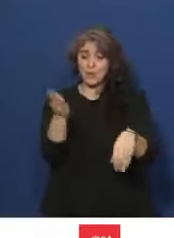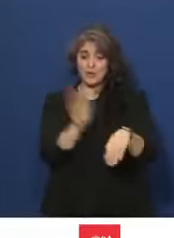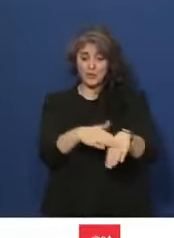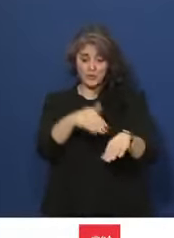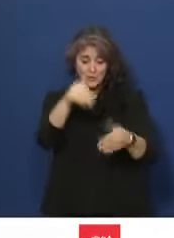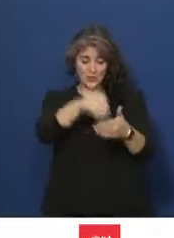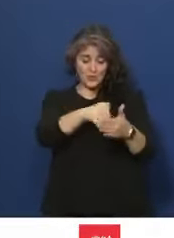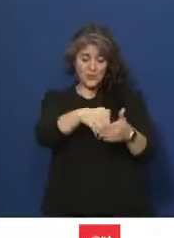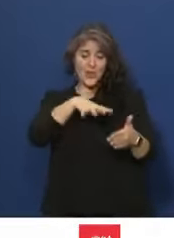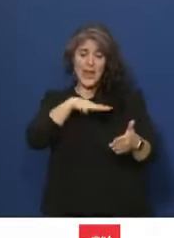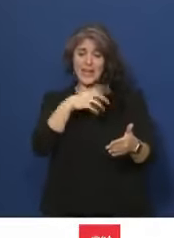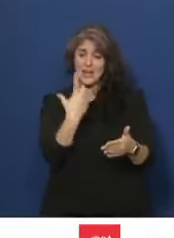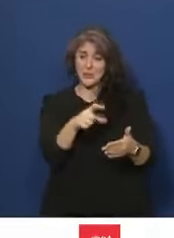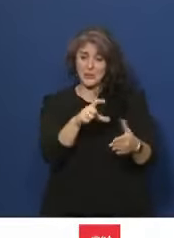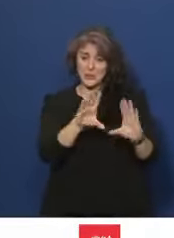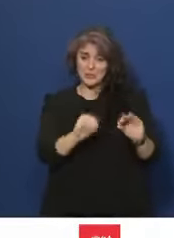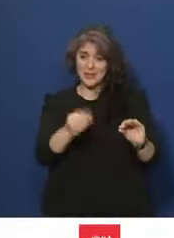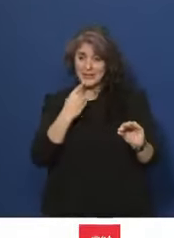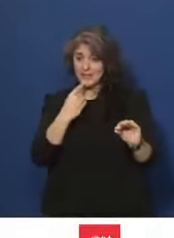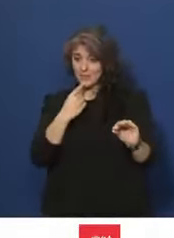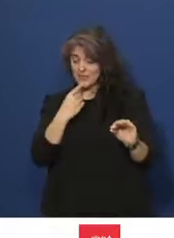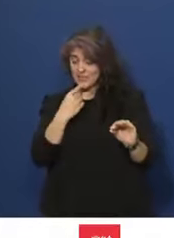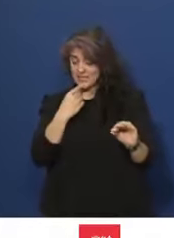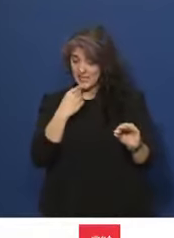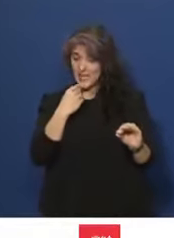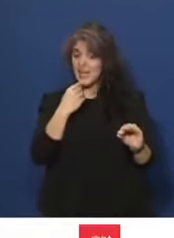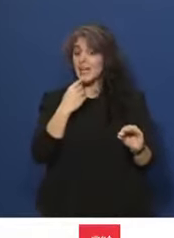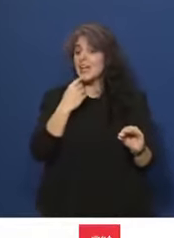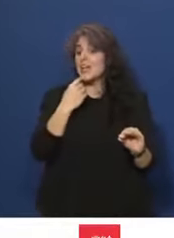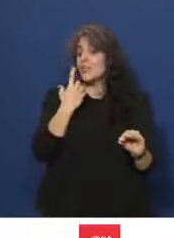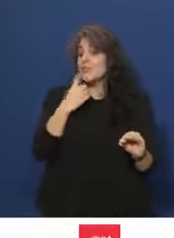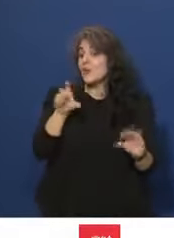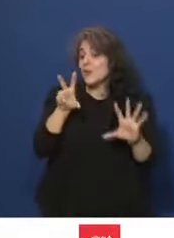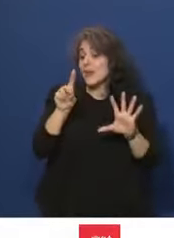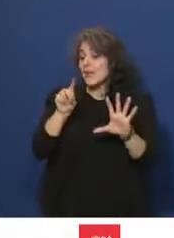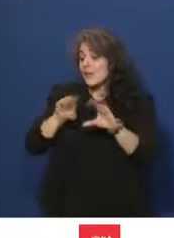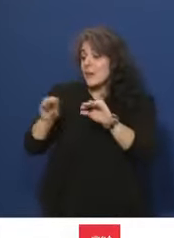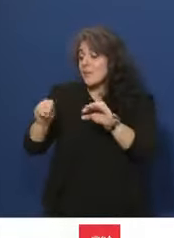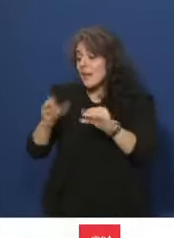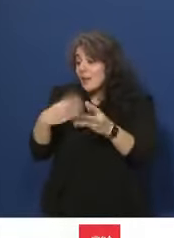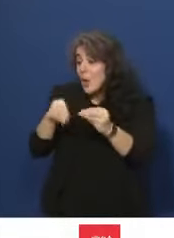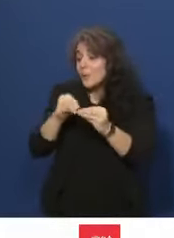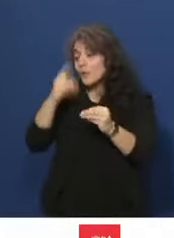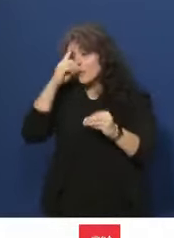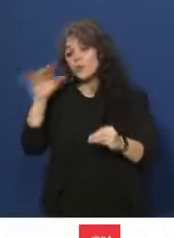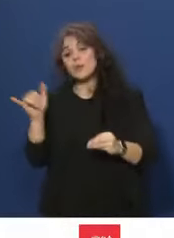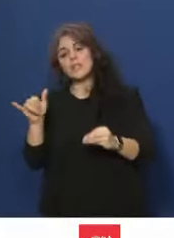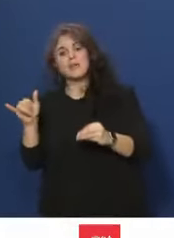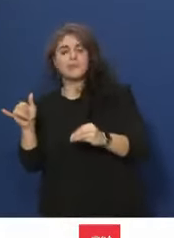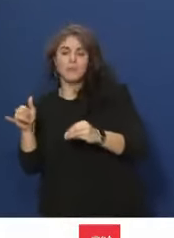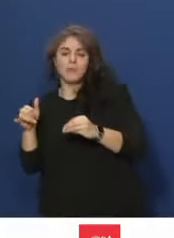place pour 10 agents, les 280 places supplémentaires étant réservées à la flotte administrative.